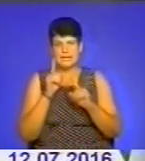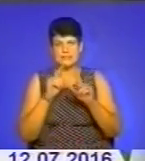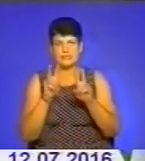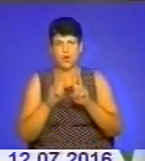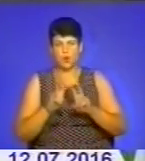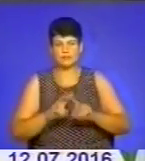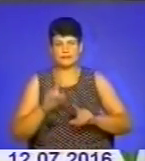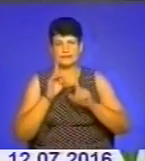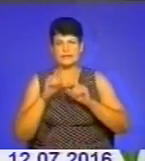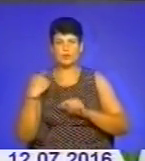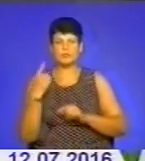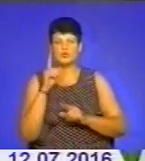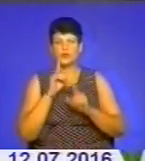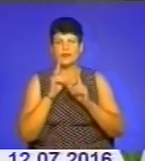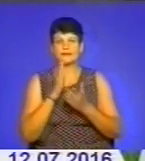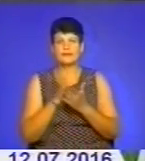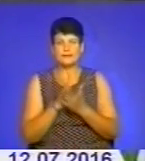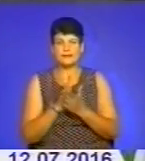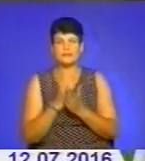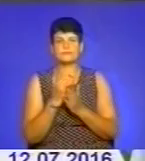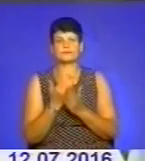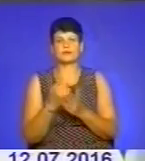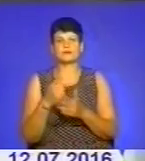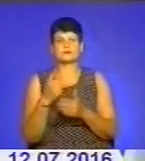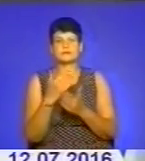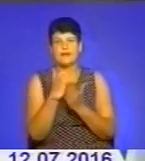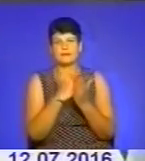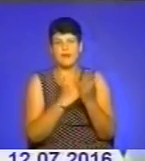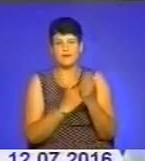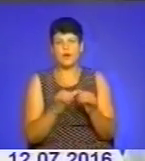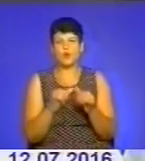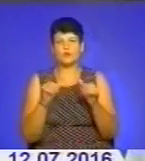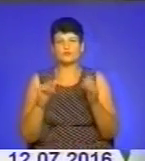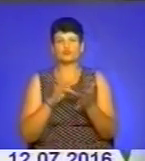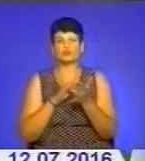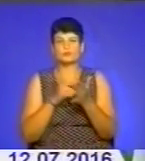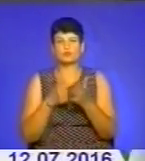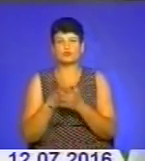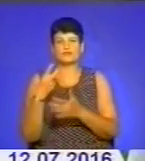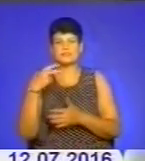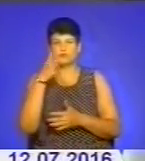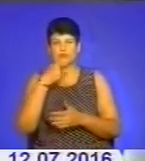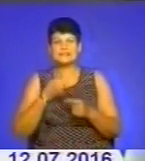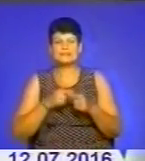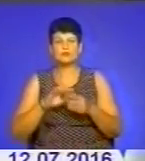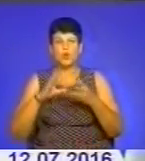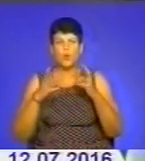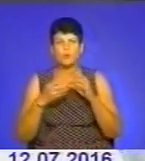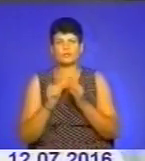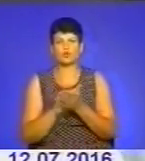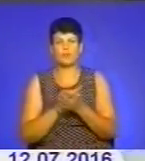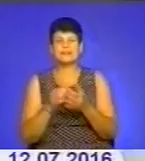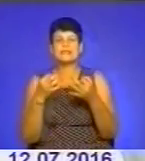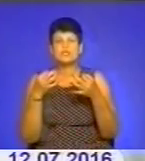обласної ради знаходиться стратегія розвитку туризму до 2020 року. Це буде такий комплексний документ, який дозволить